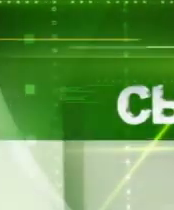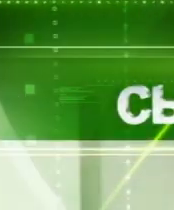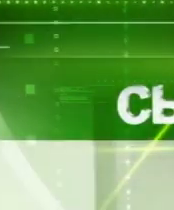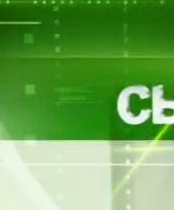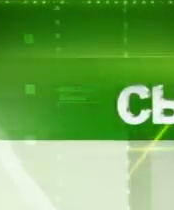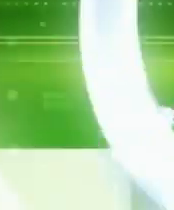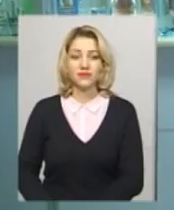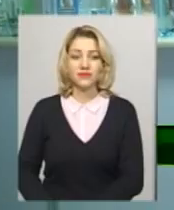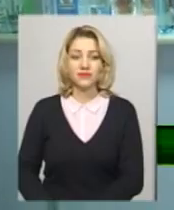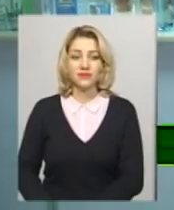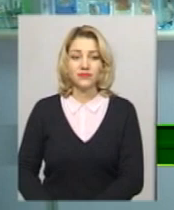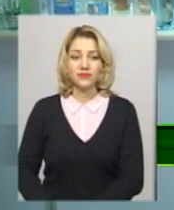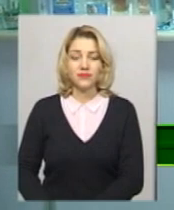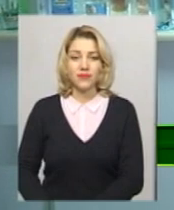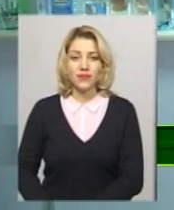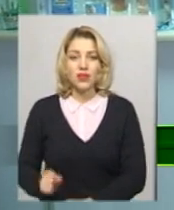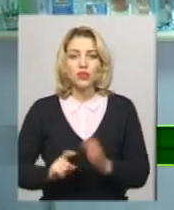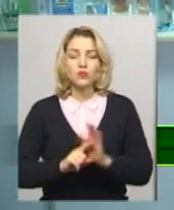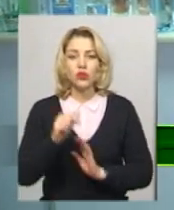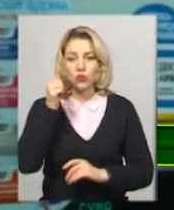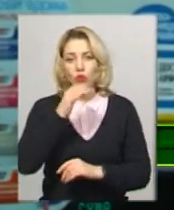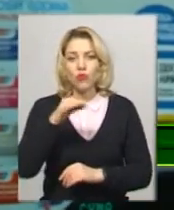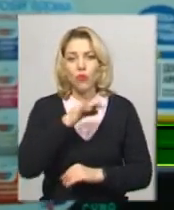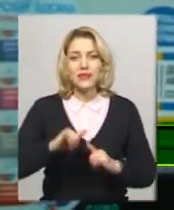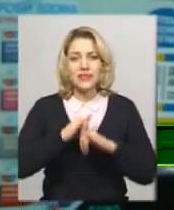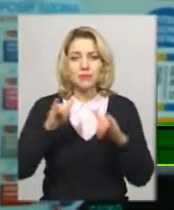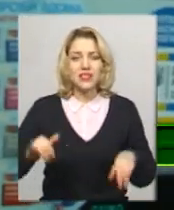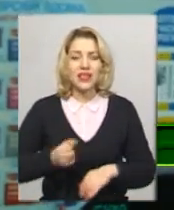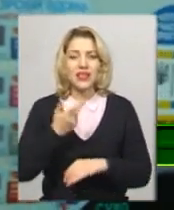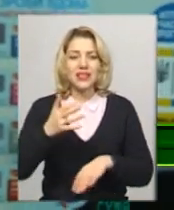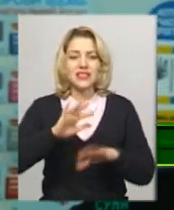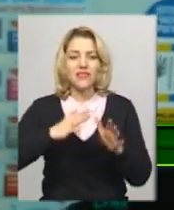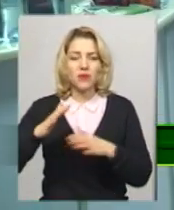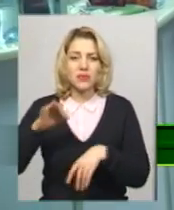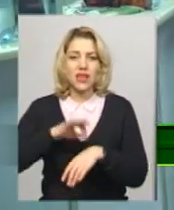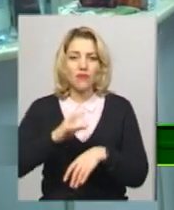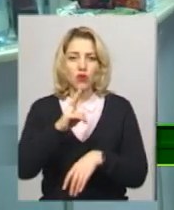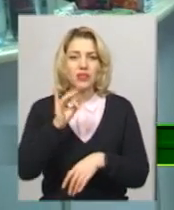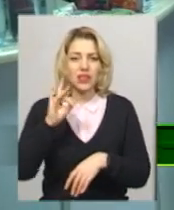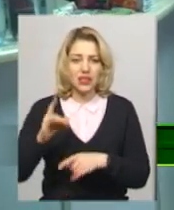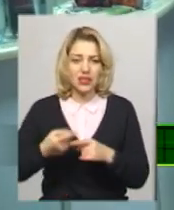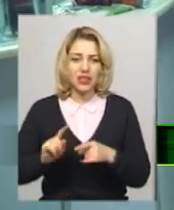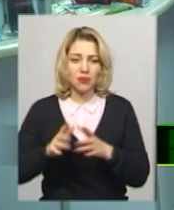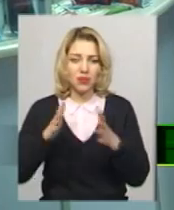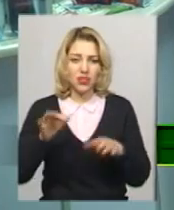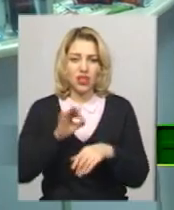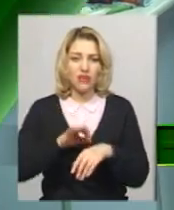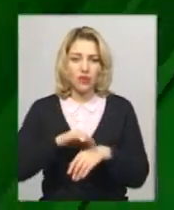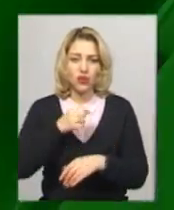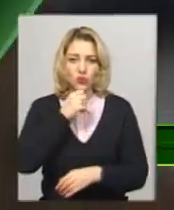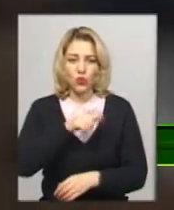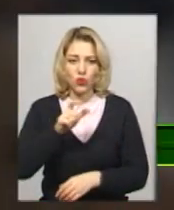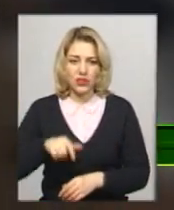Музика Із початку року в області збільшилася кількість випадків захворюваності на кір. Більше хворіють дорослі.